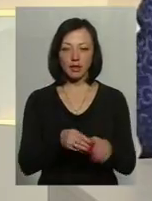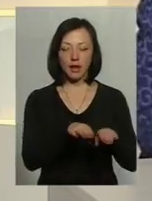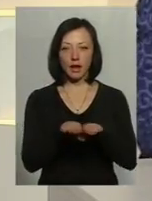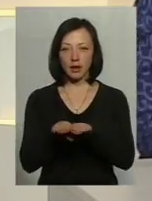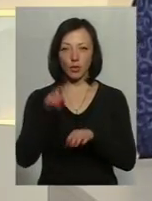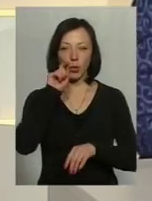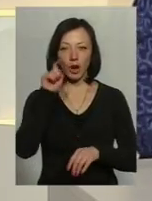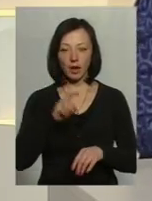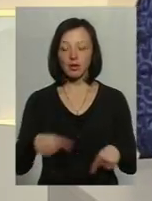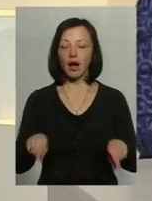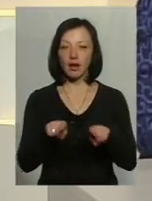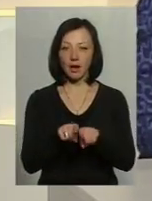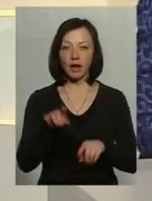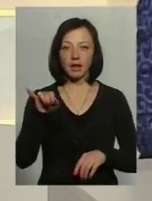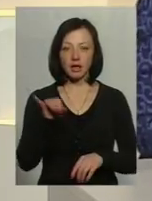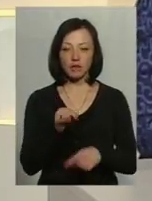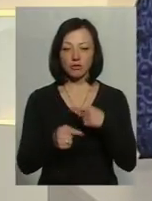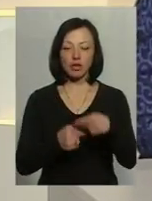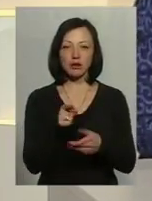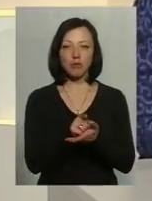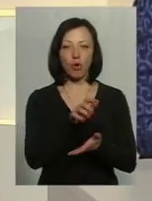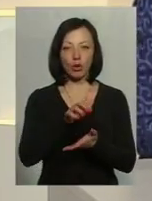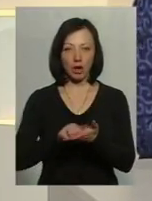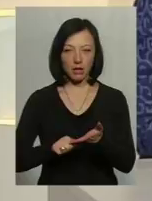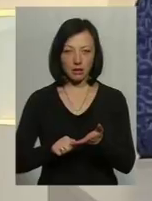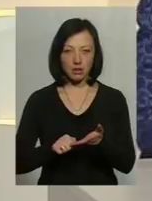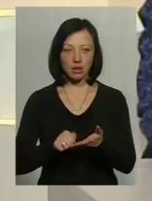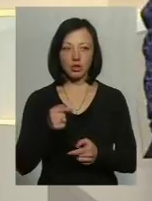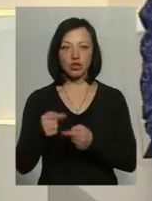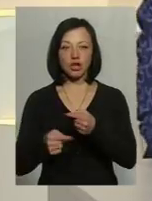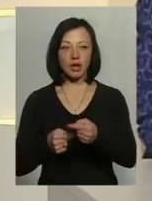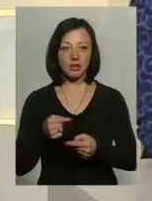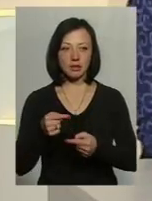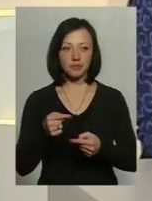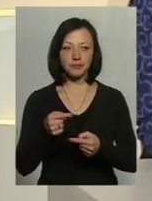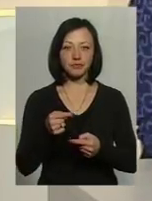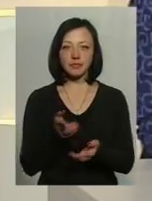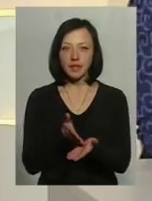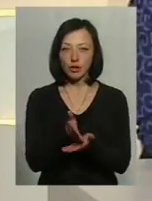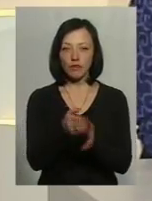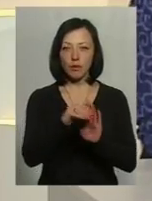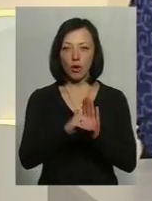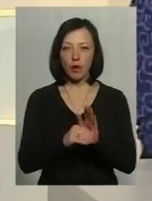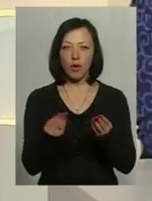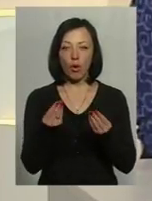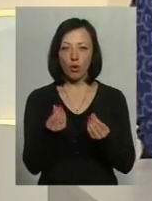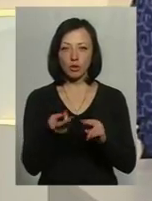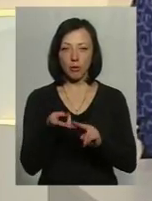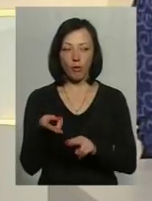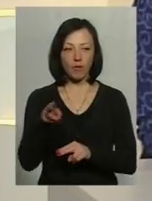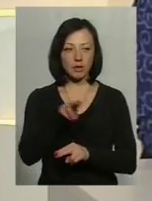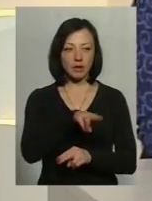держави, а відтак через податки, через цільові програми ці кошти поверталися